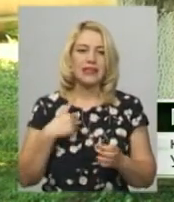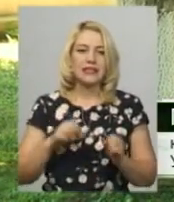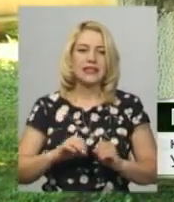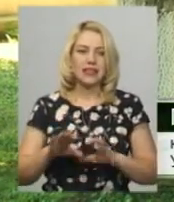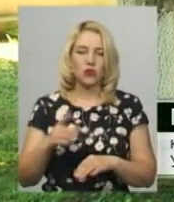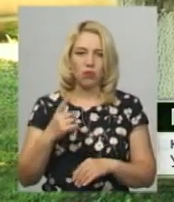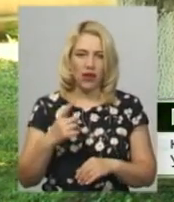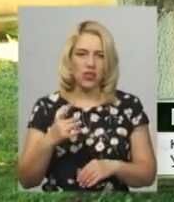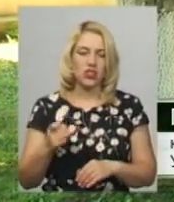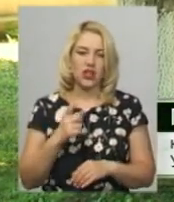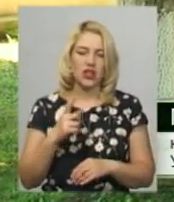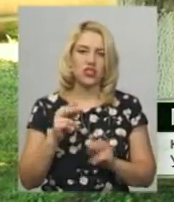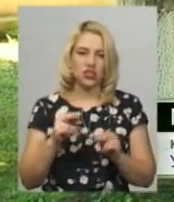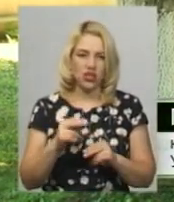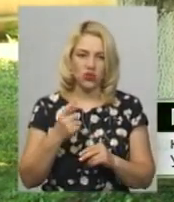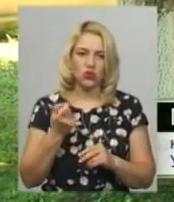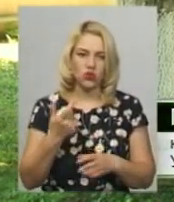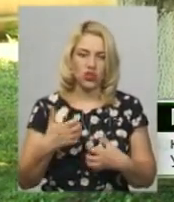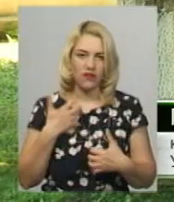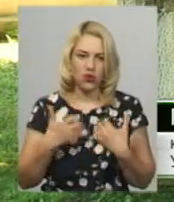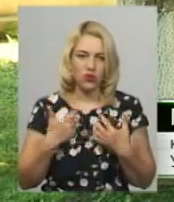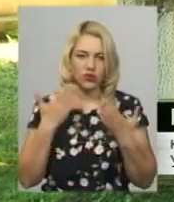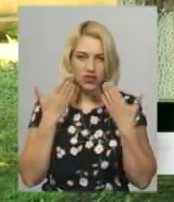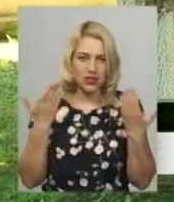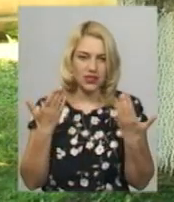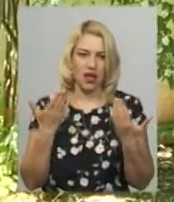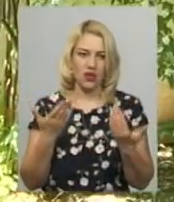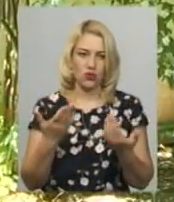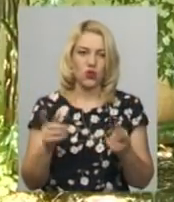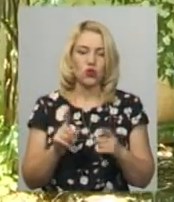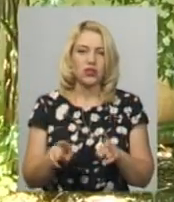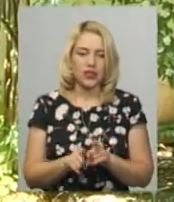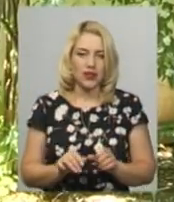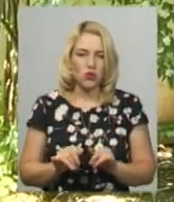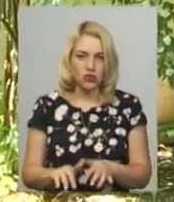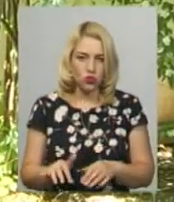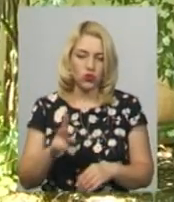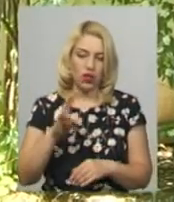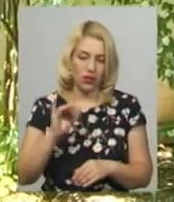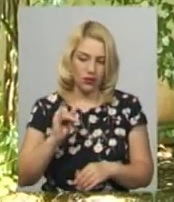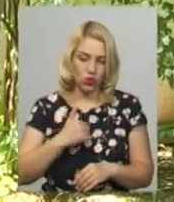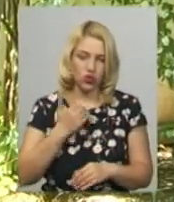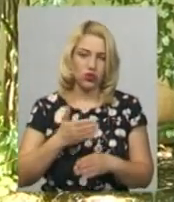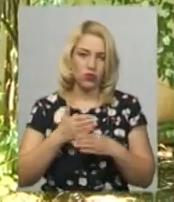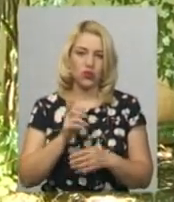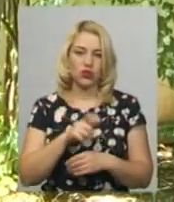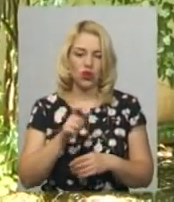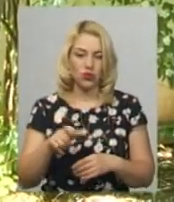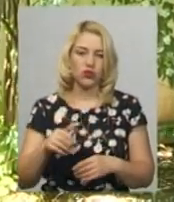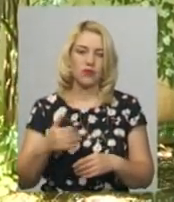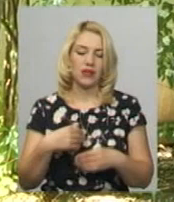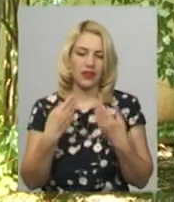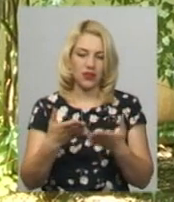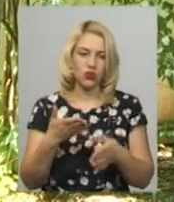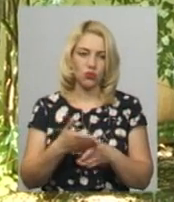Чесно, трошки хвилююсь, тому що не знаю, що це саме за процедура. Хочеться допомогти людям, надати якусь певну допомогу тим,